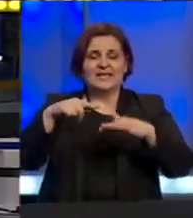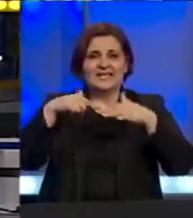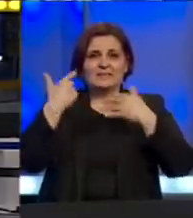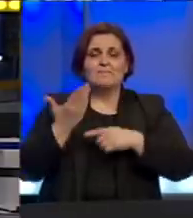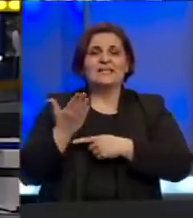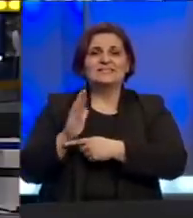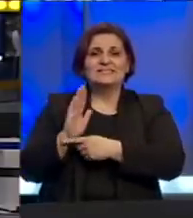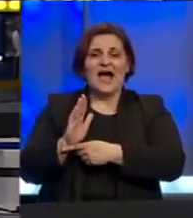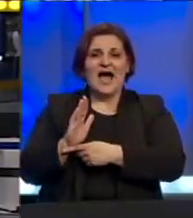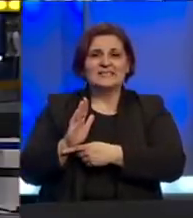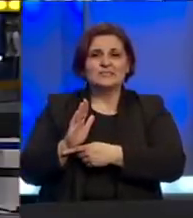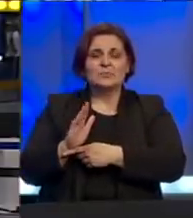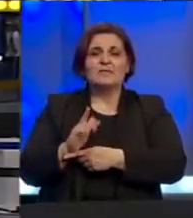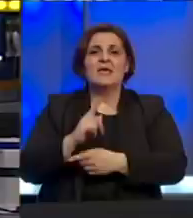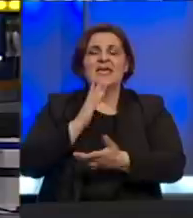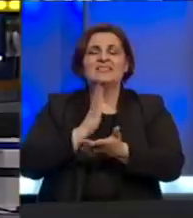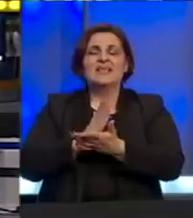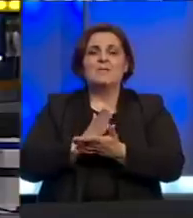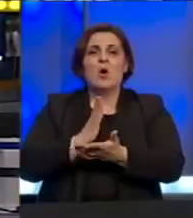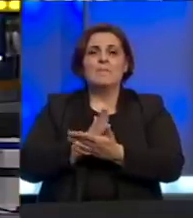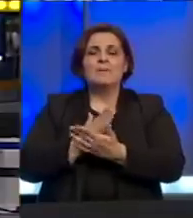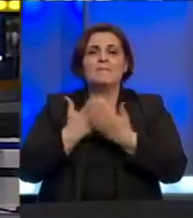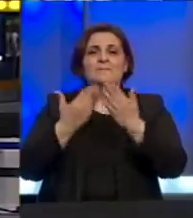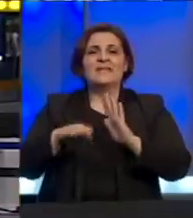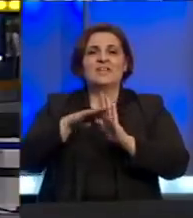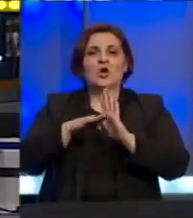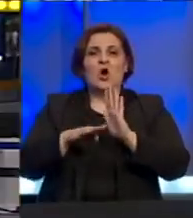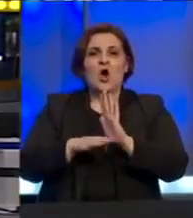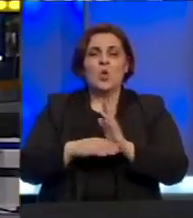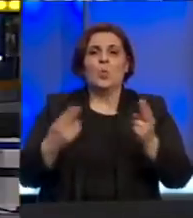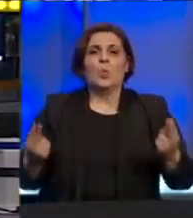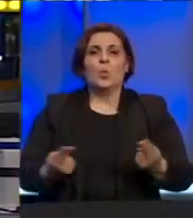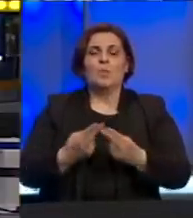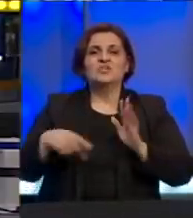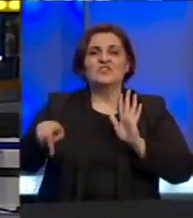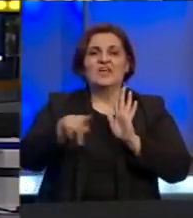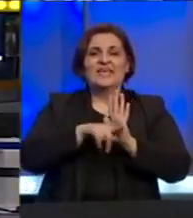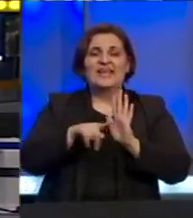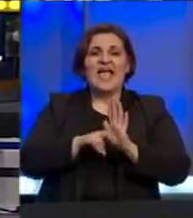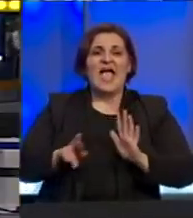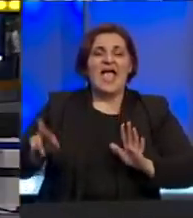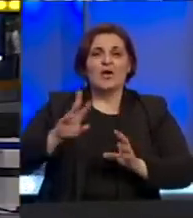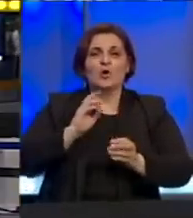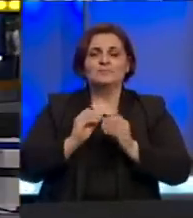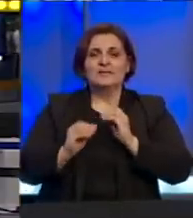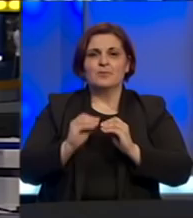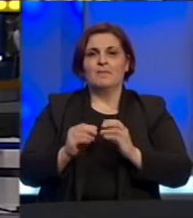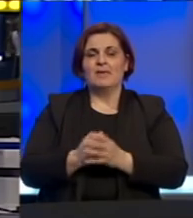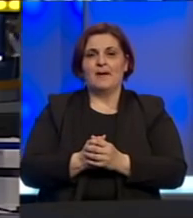zastupnicima i zaslanicima trebao bi se naći prijedlog zakona o ublažavanju negativnih ekonomskih posljedica.